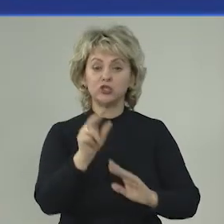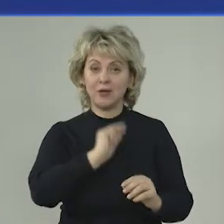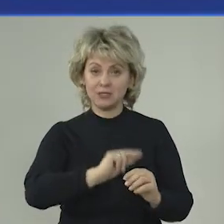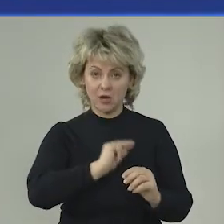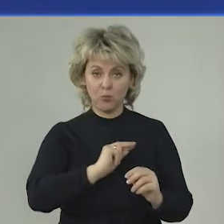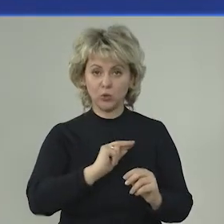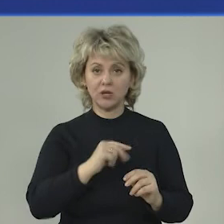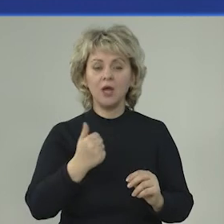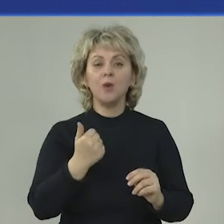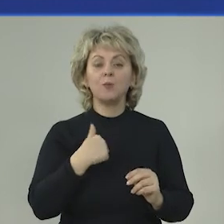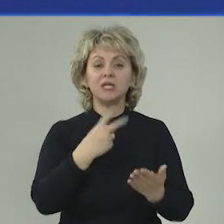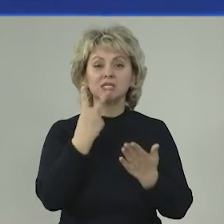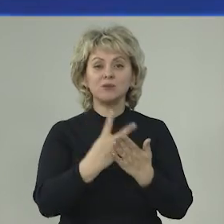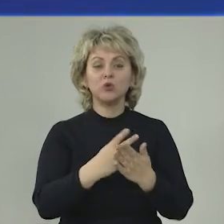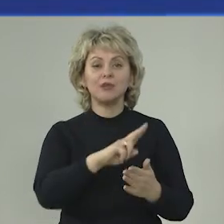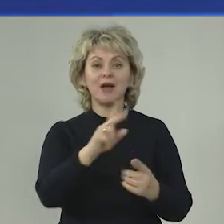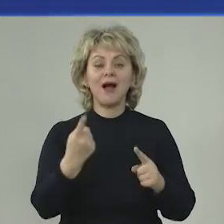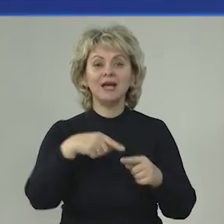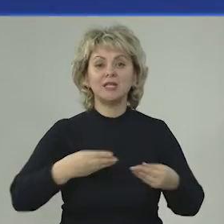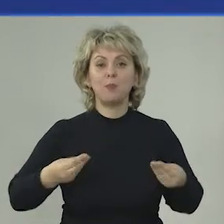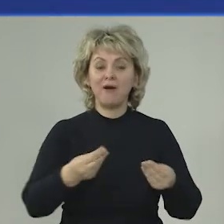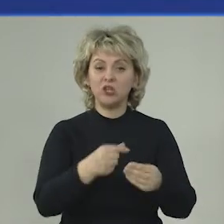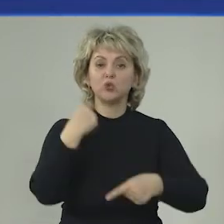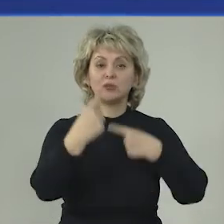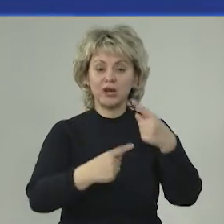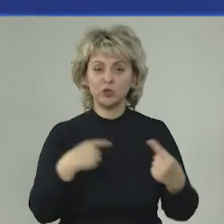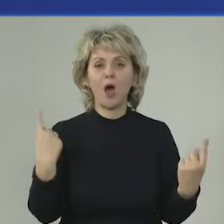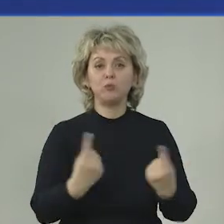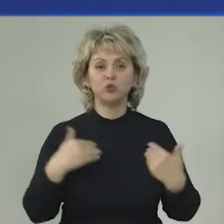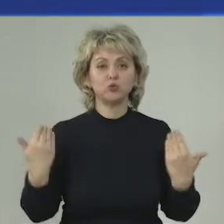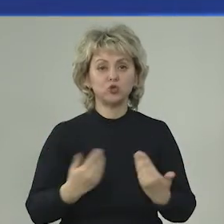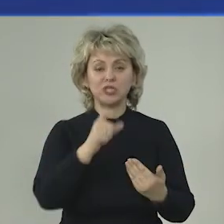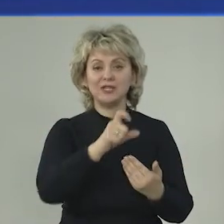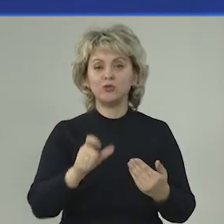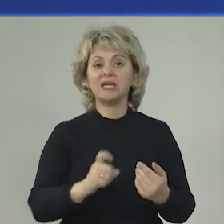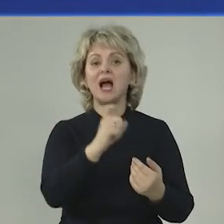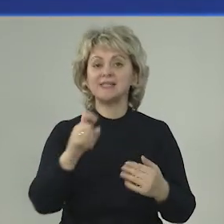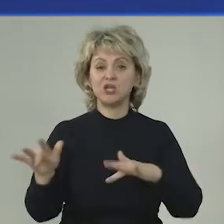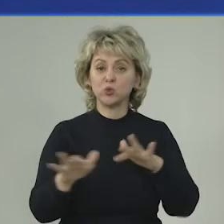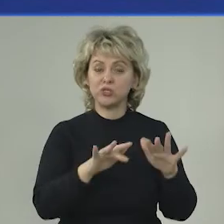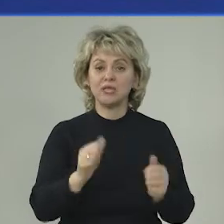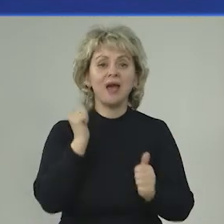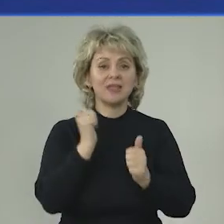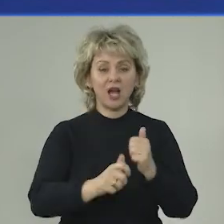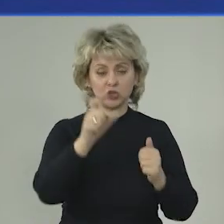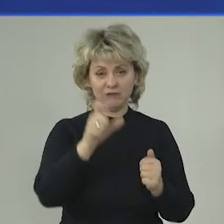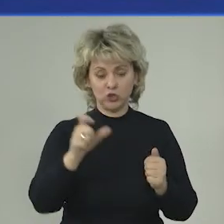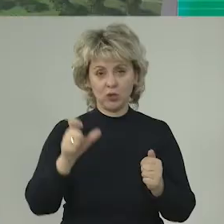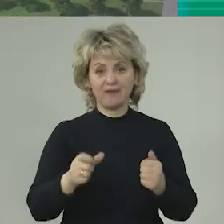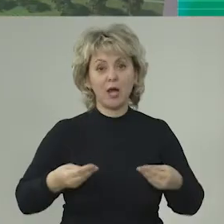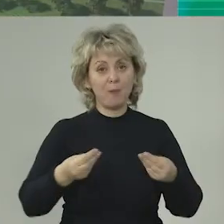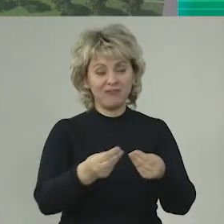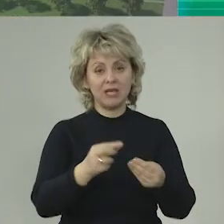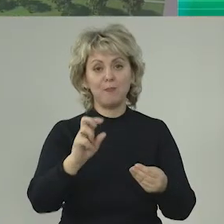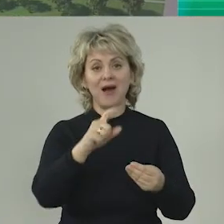эксплуатация, мы смотрим, как это повлияло на традиционную, обычную жизнь людей, на хозяйственную деятельность, да просто на каждого человека.